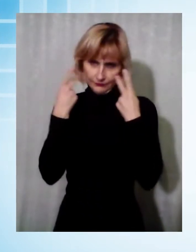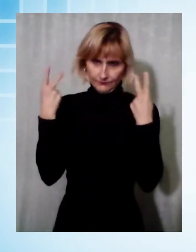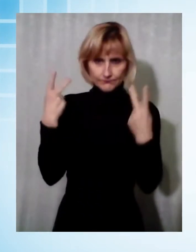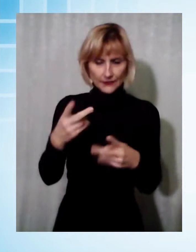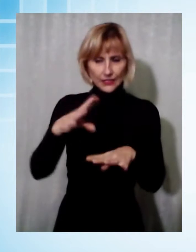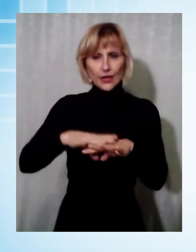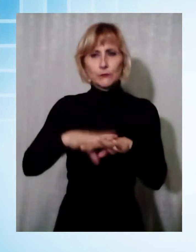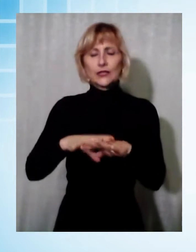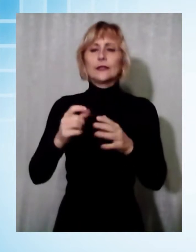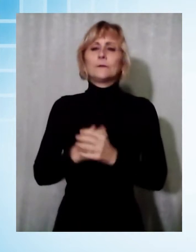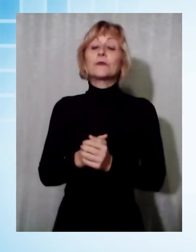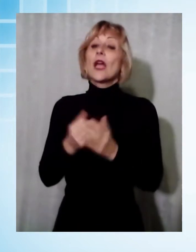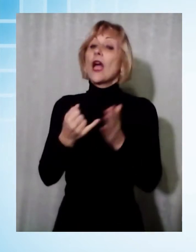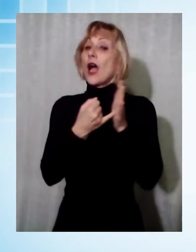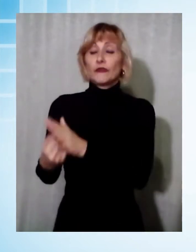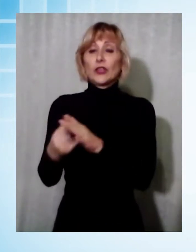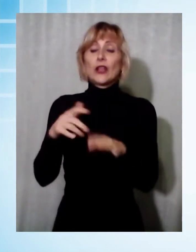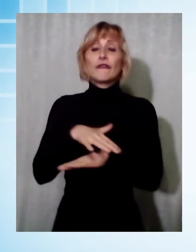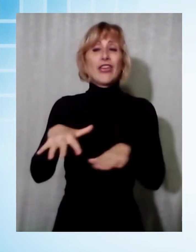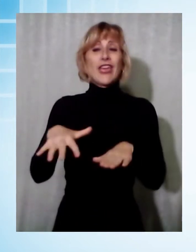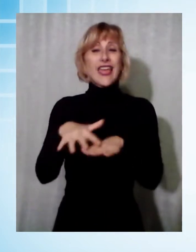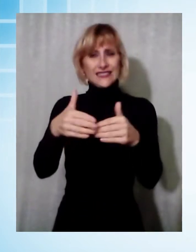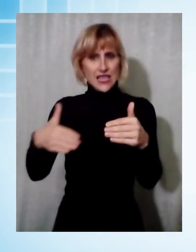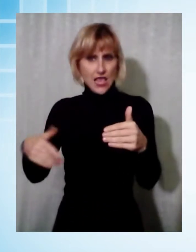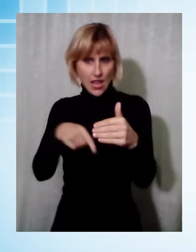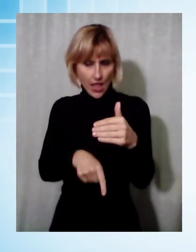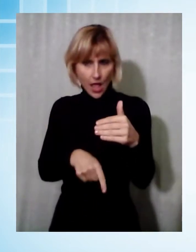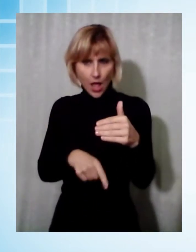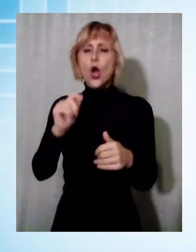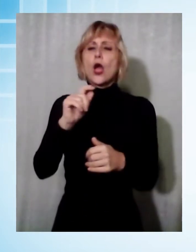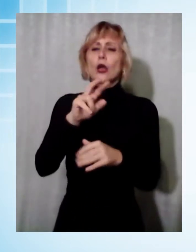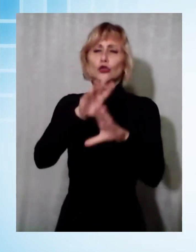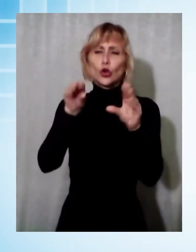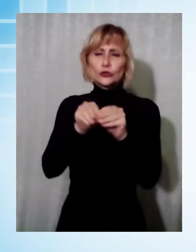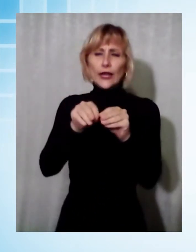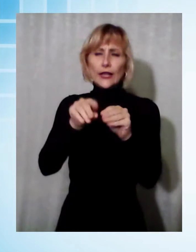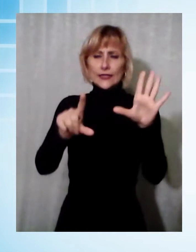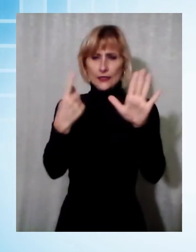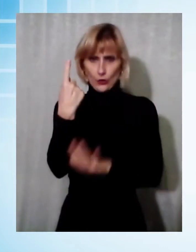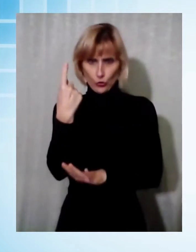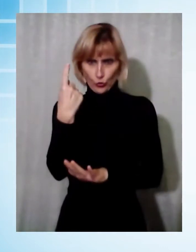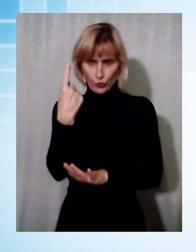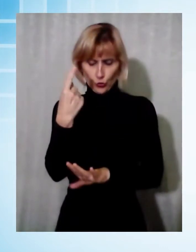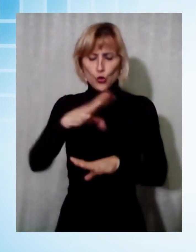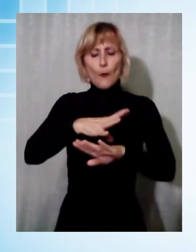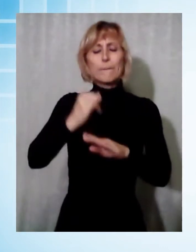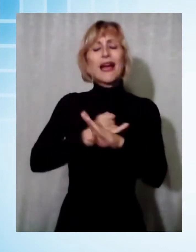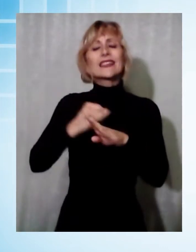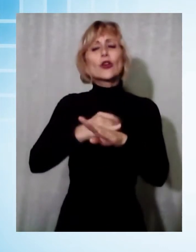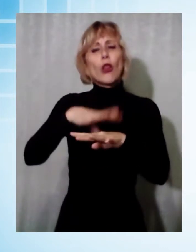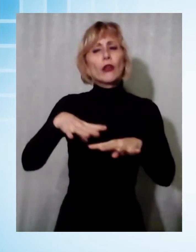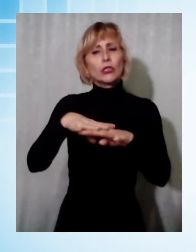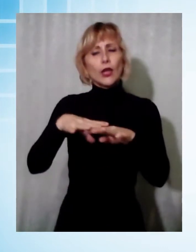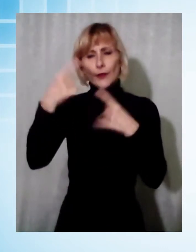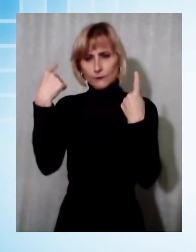scusate, in Versilia, 11 contagi a Camaiore, 1 a Forte dei